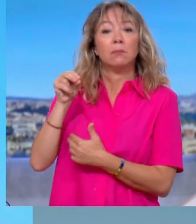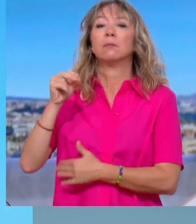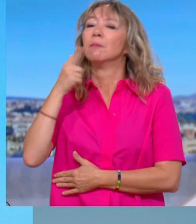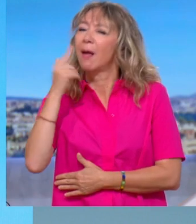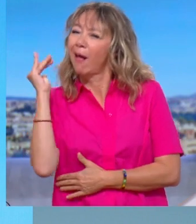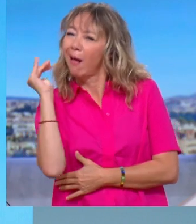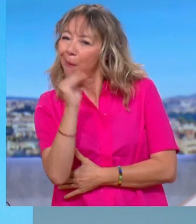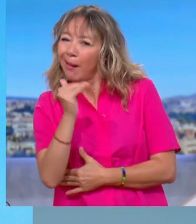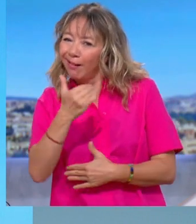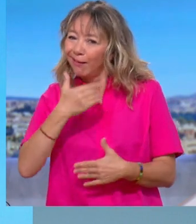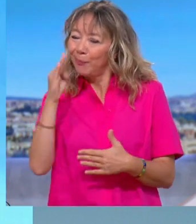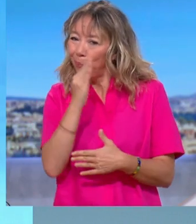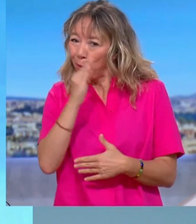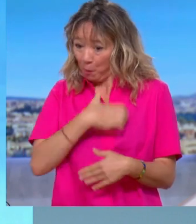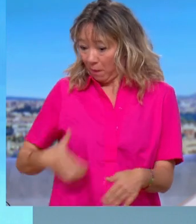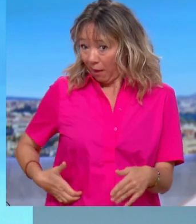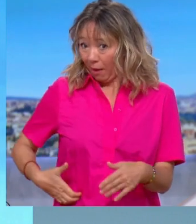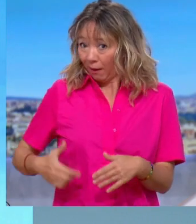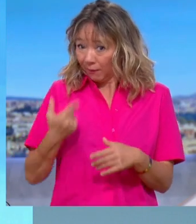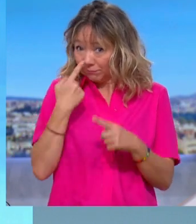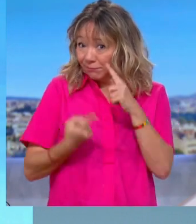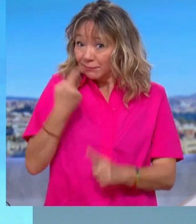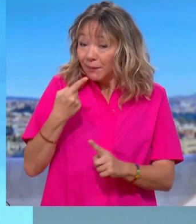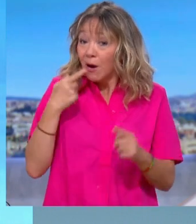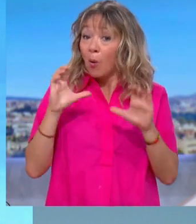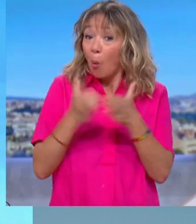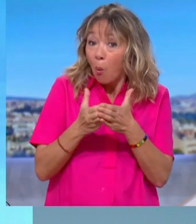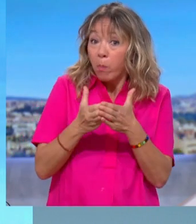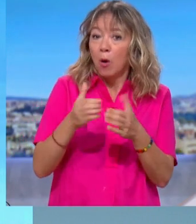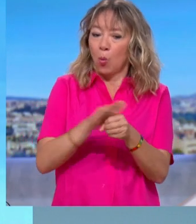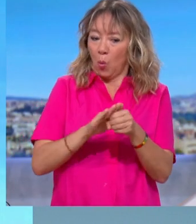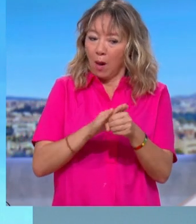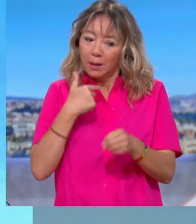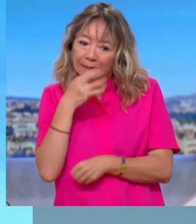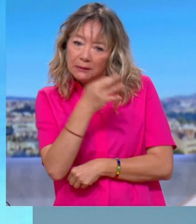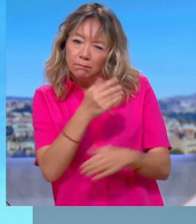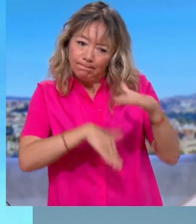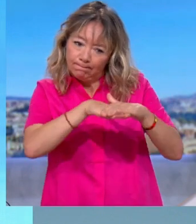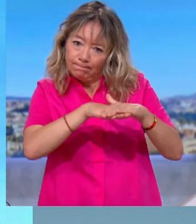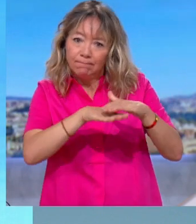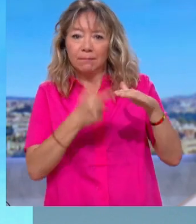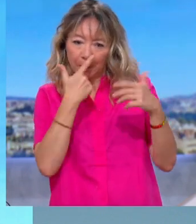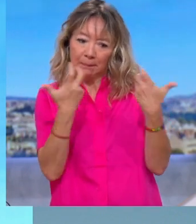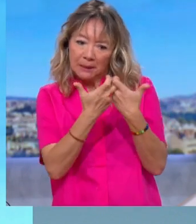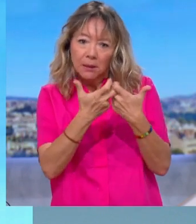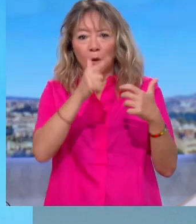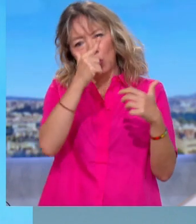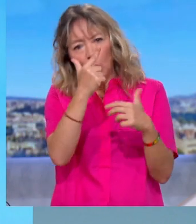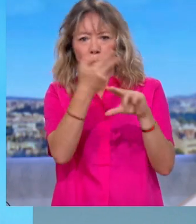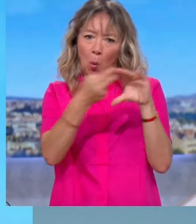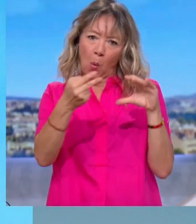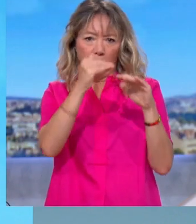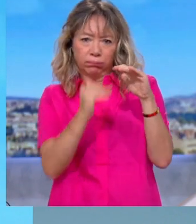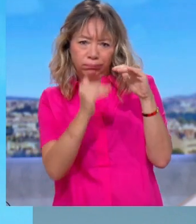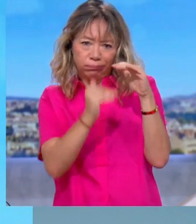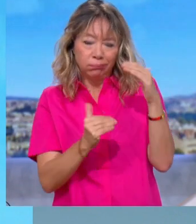de Bruno Le Maire au principal groupe pétrolier total de rester, plafonner ces prix au-dessous de 2 euros ? Est-ce que c'est une